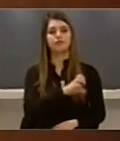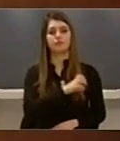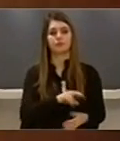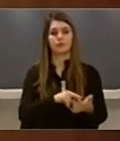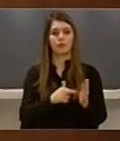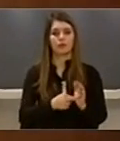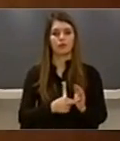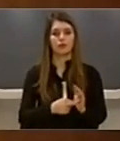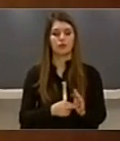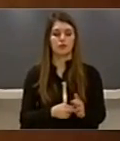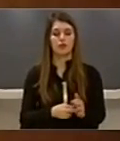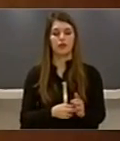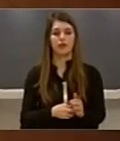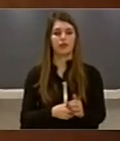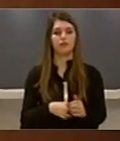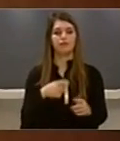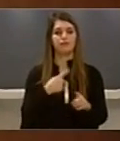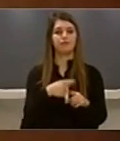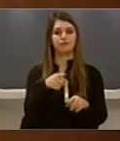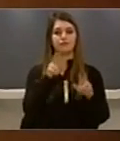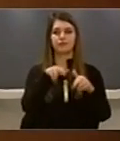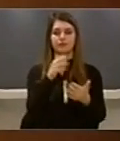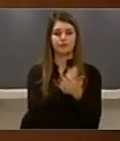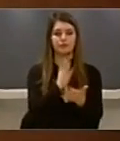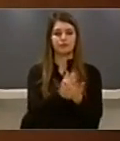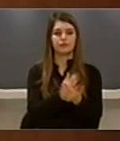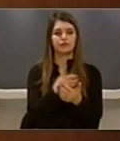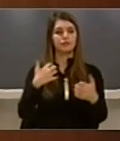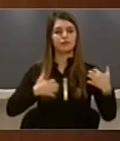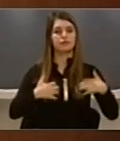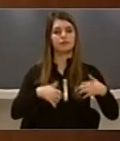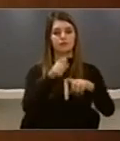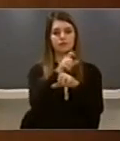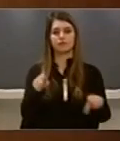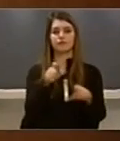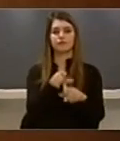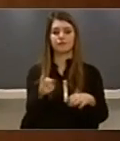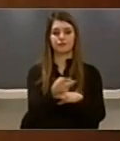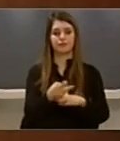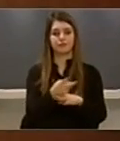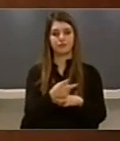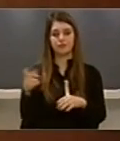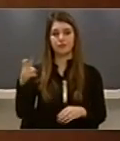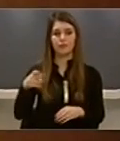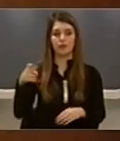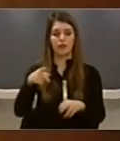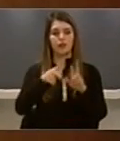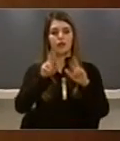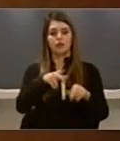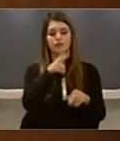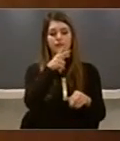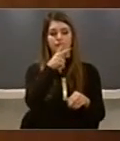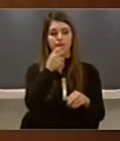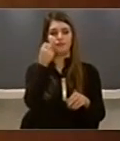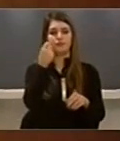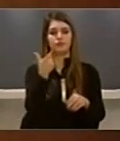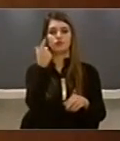Të kota janë edhe përpjekje tona Për të ndërgjësuar vendet e Evropës Që mos të instalojnë standardet të dëfesh